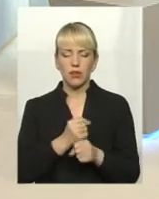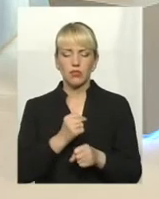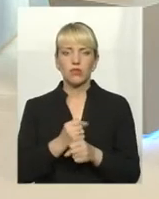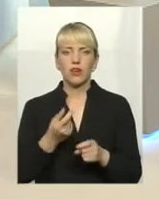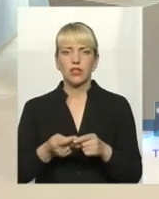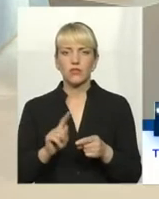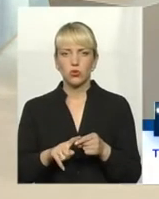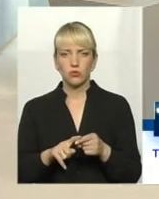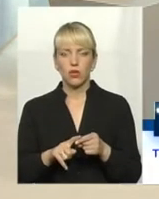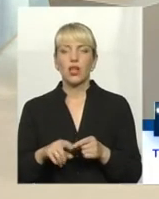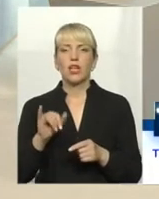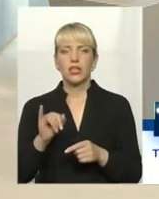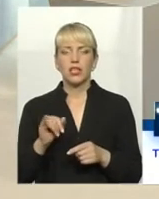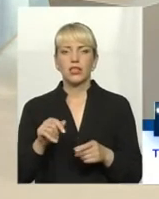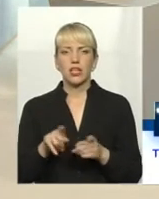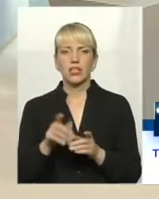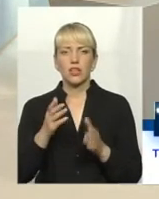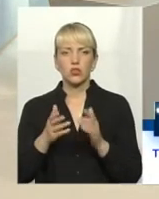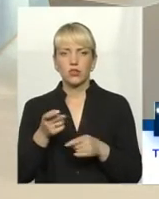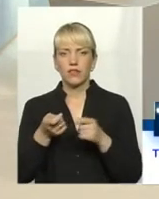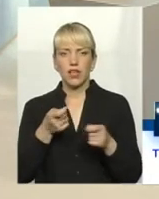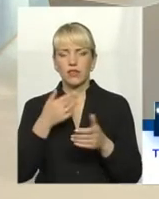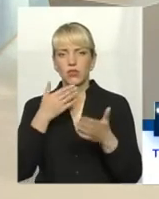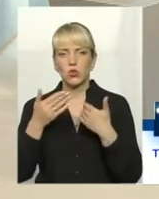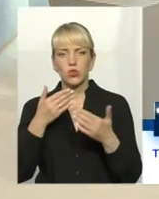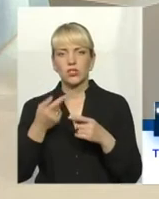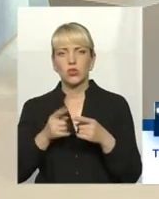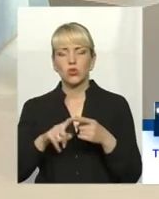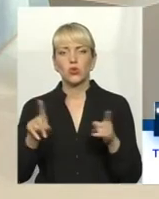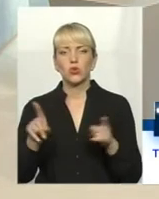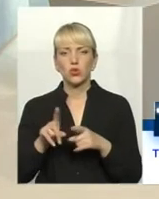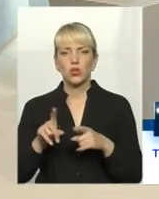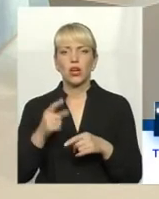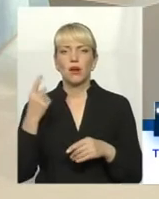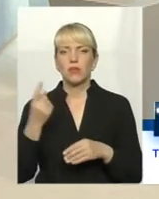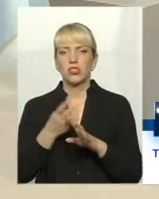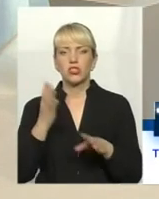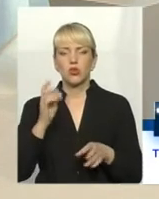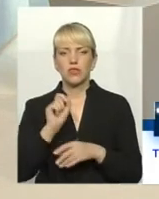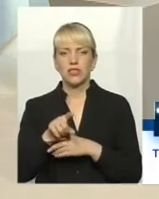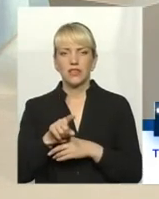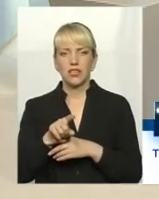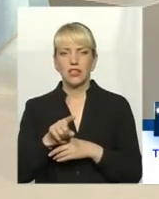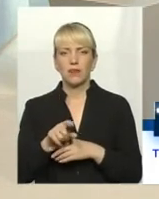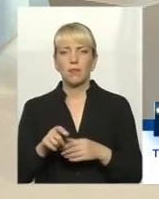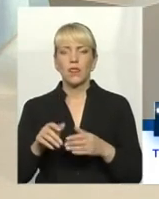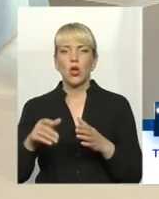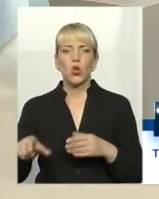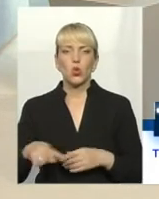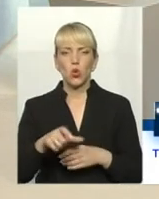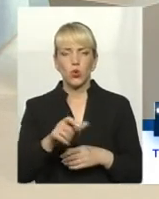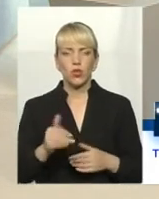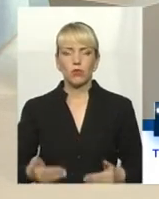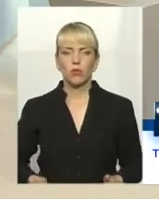цьому. І так, якщо влада відноситься до того, що сьогодні першочергове завдання і дороги, і побутові